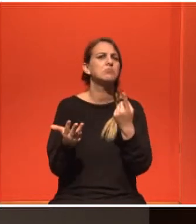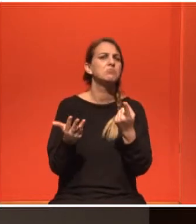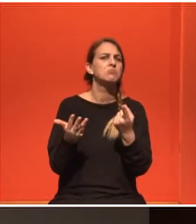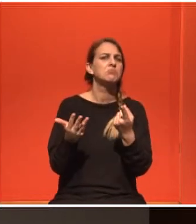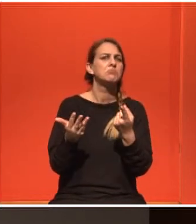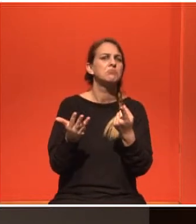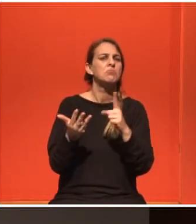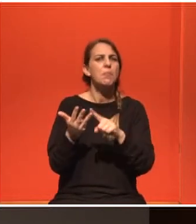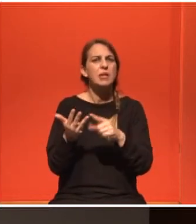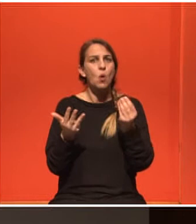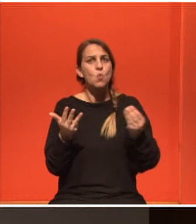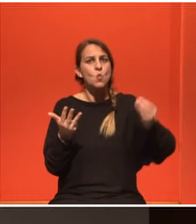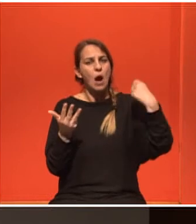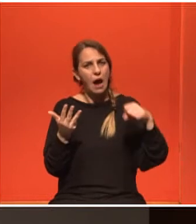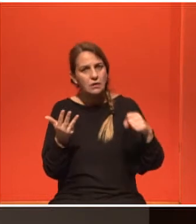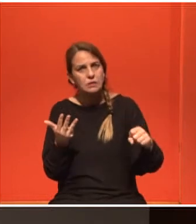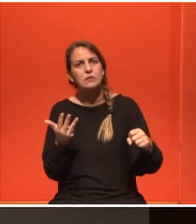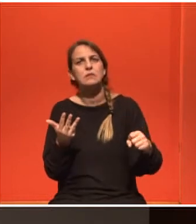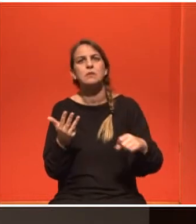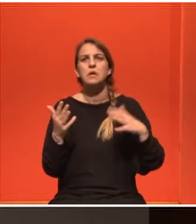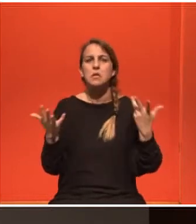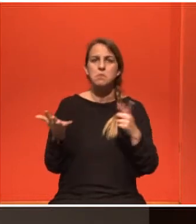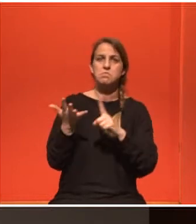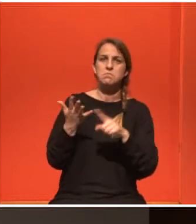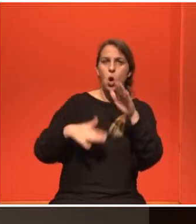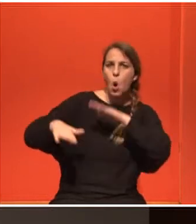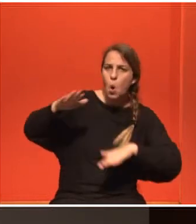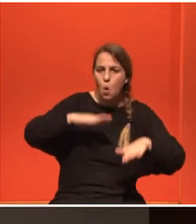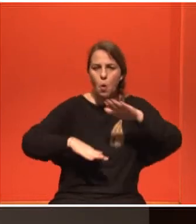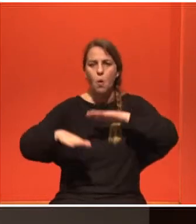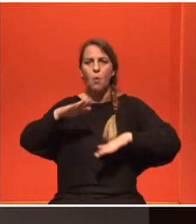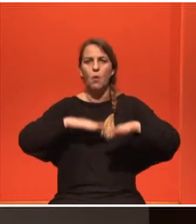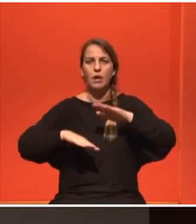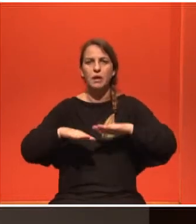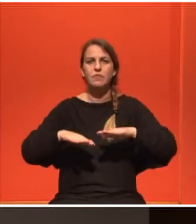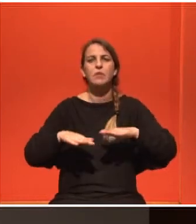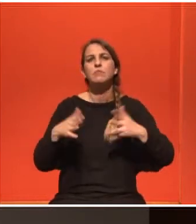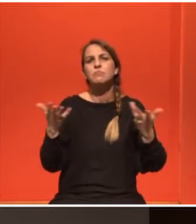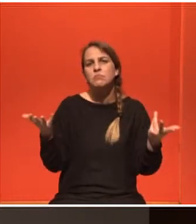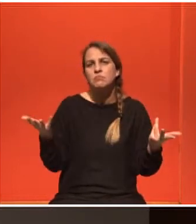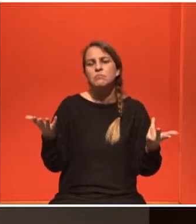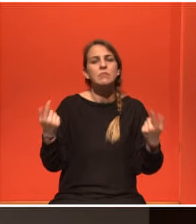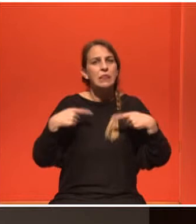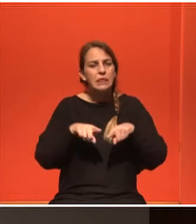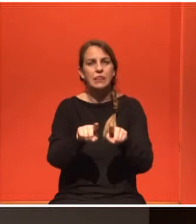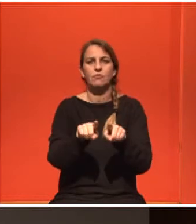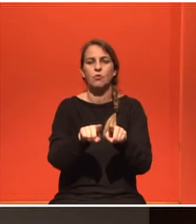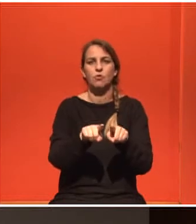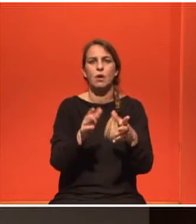αρκετά έντονες. Συζητάμε πια για κολύμπη αρκετά μεγάλο χρονικό διάστημα και ταυτόχρονα